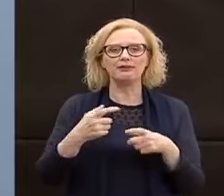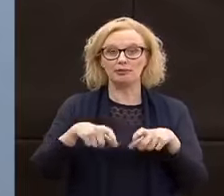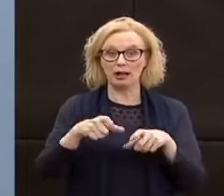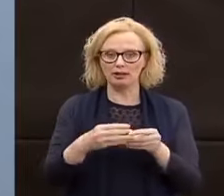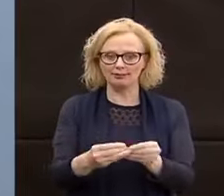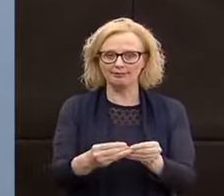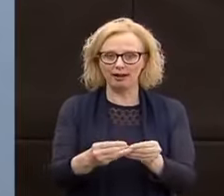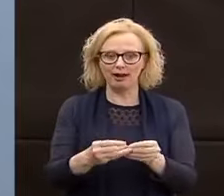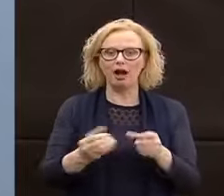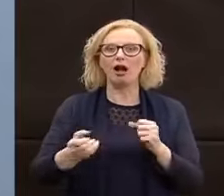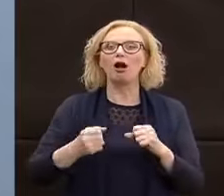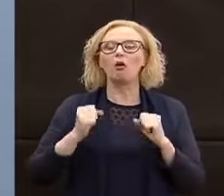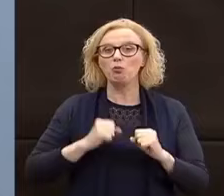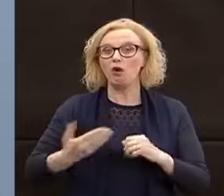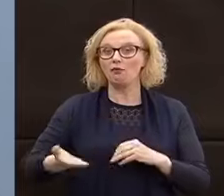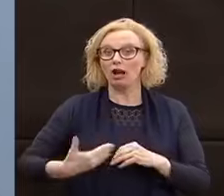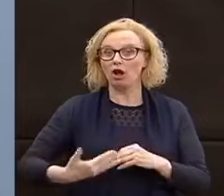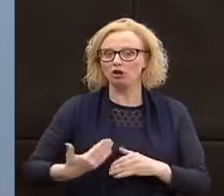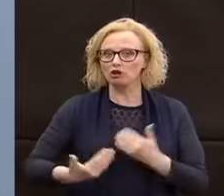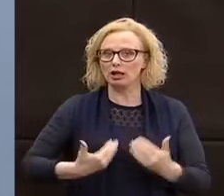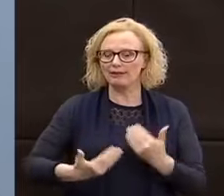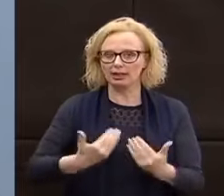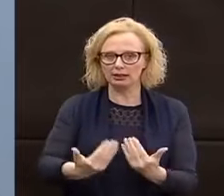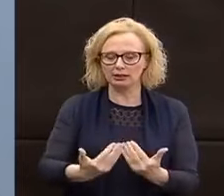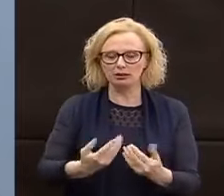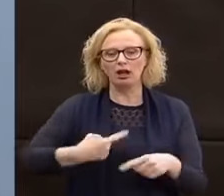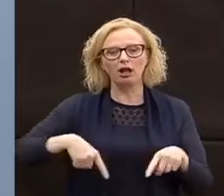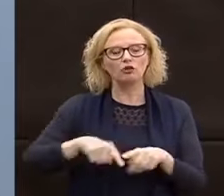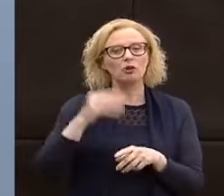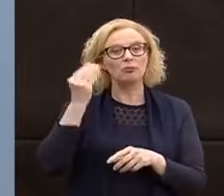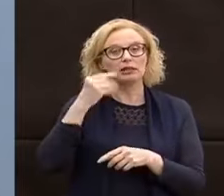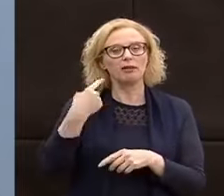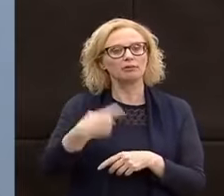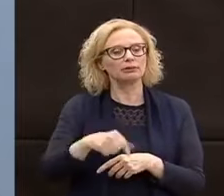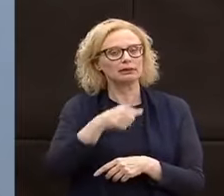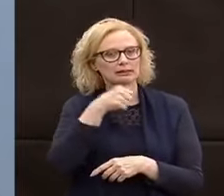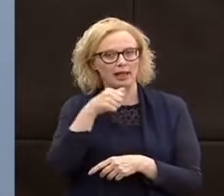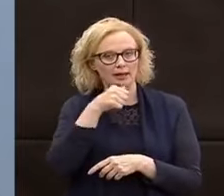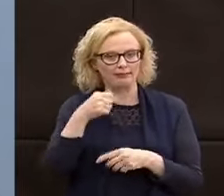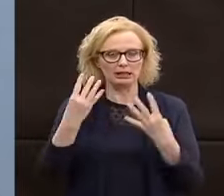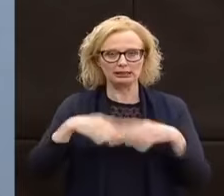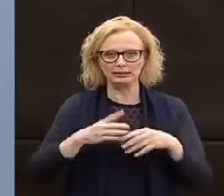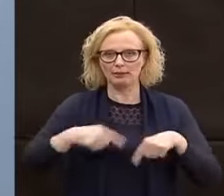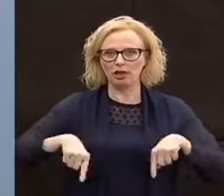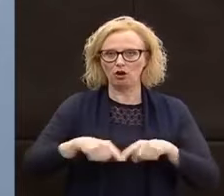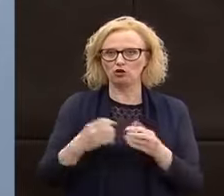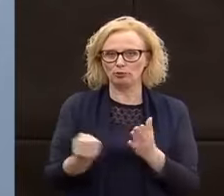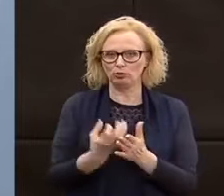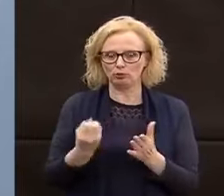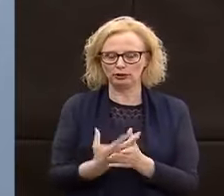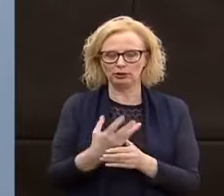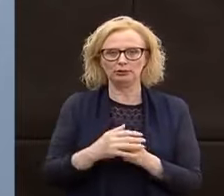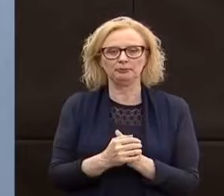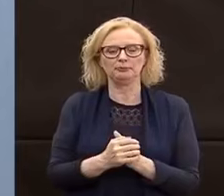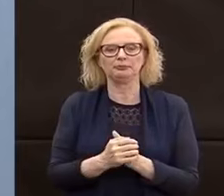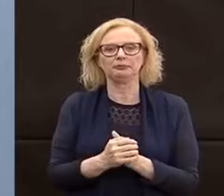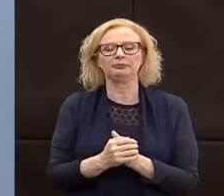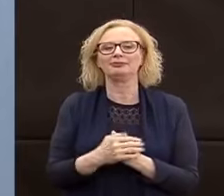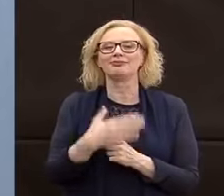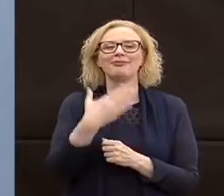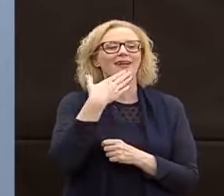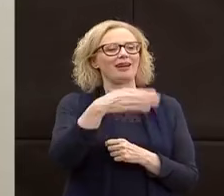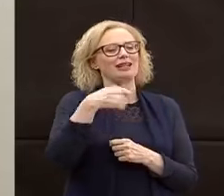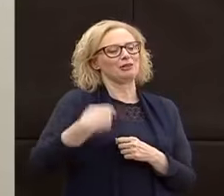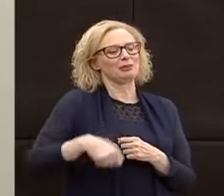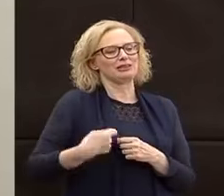velocizzare. Crediamo che questo serva al nostro sistema produttivo. Grazie